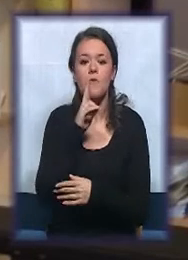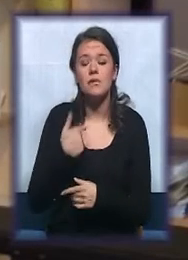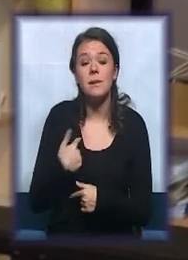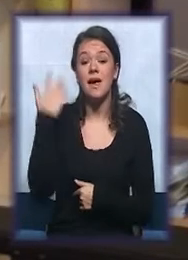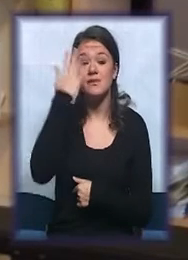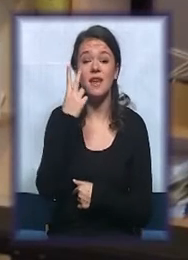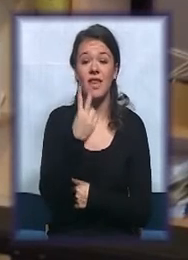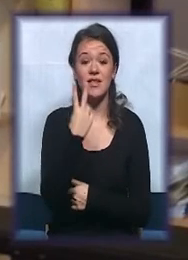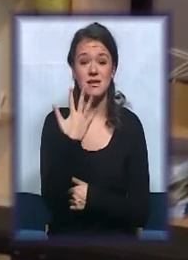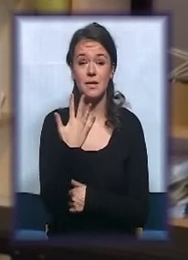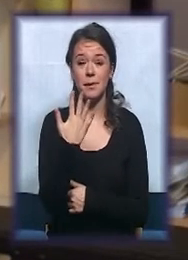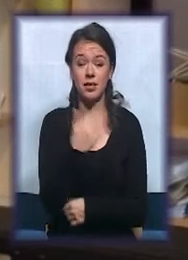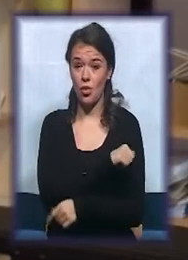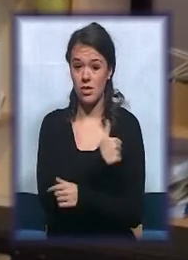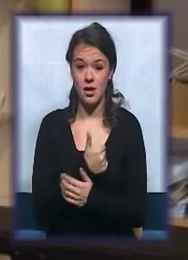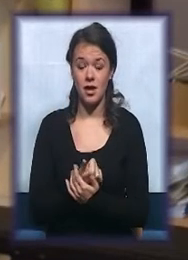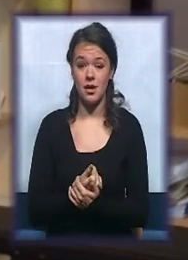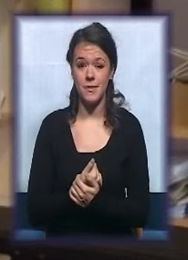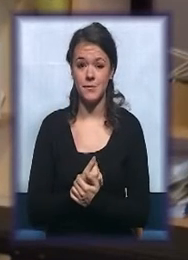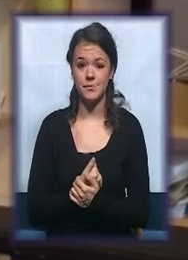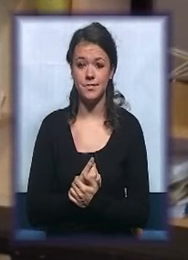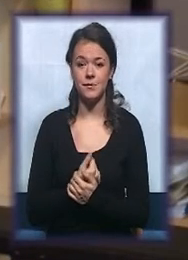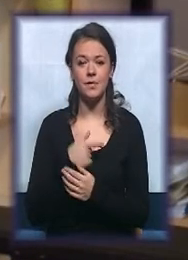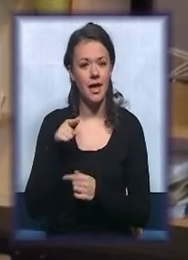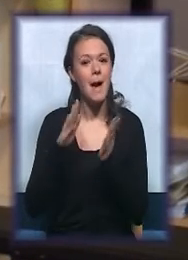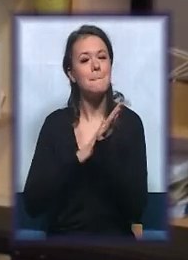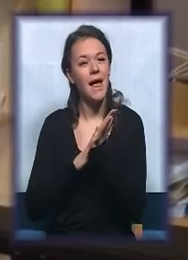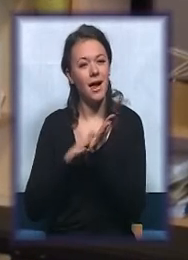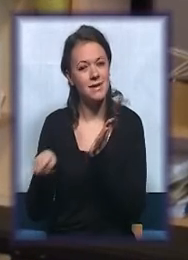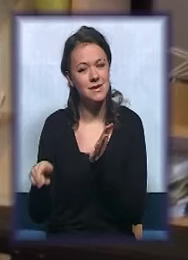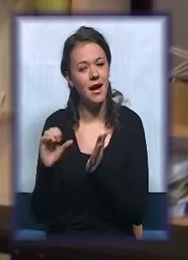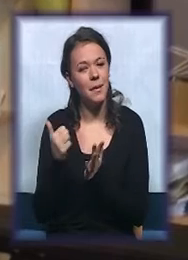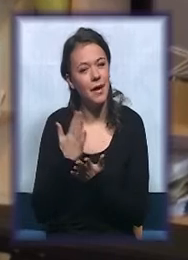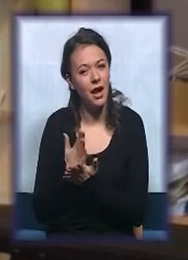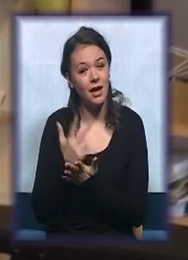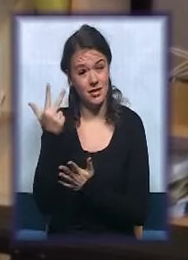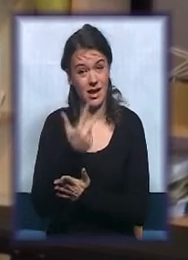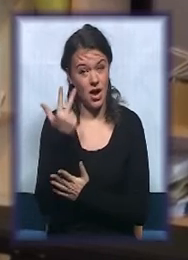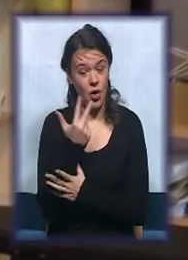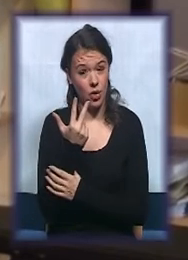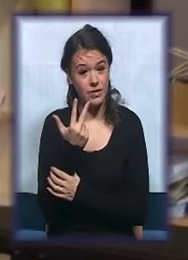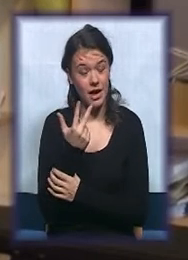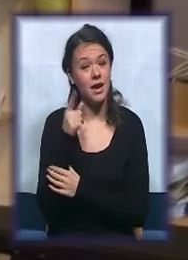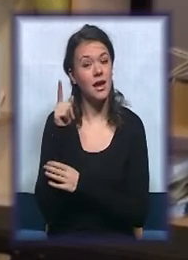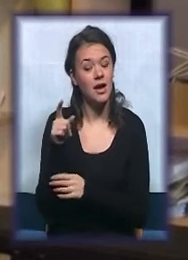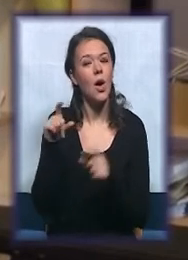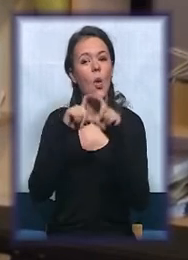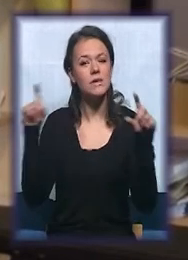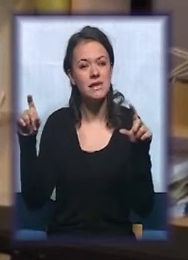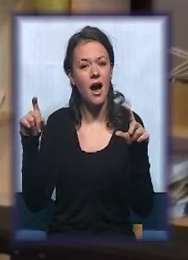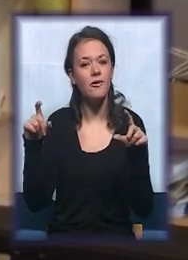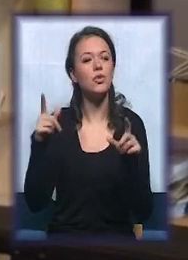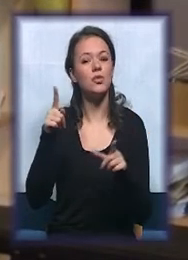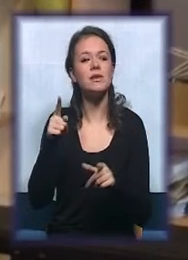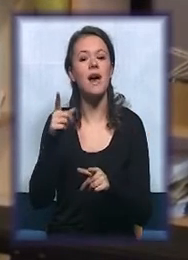25 godina. Znači, Milica je bila tri godine u zavodu za cerebralnu dnevnom